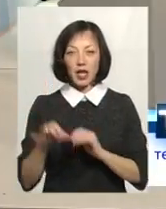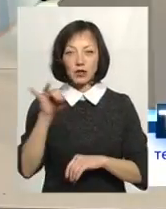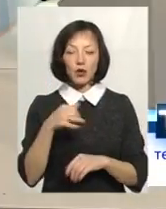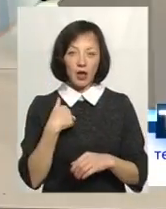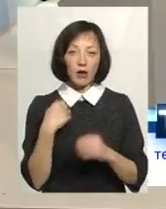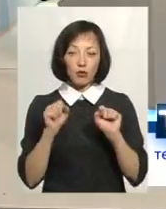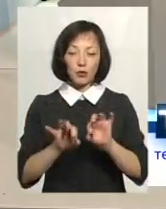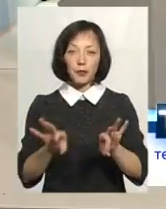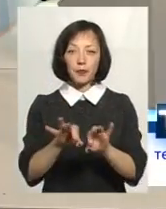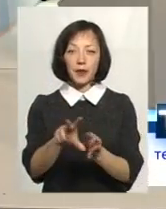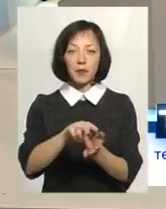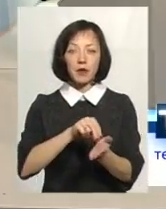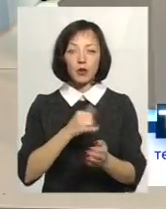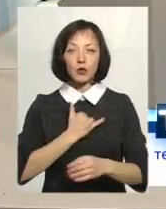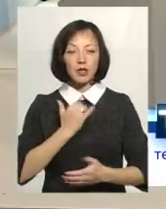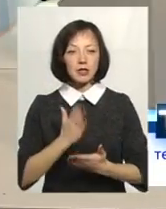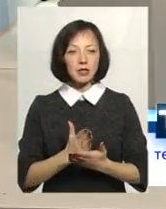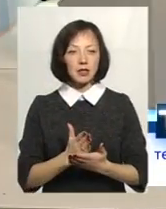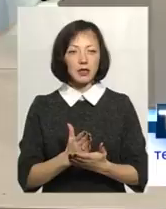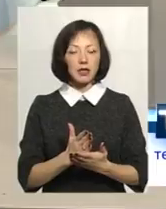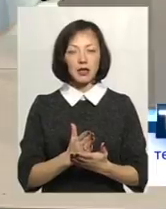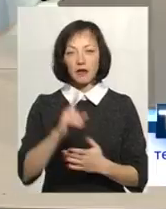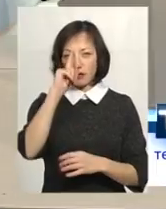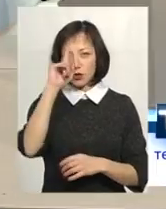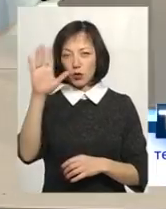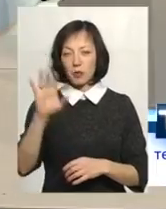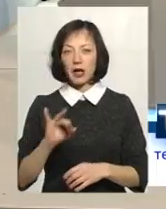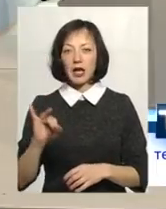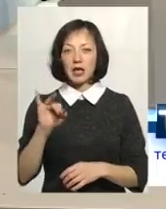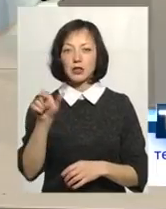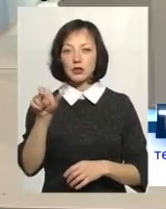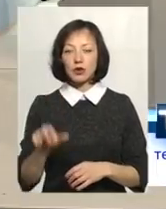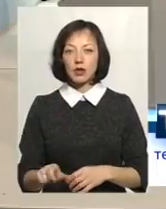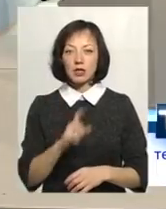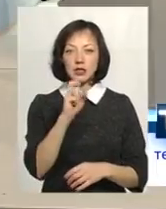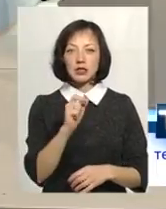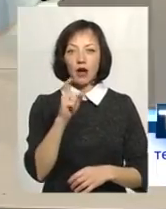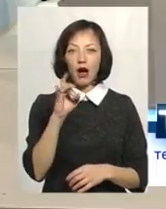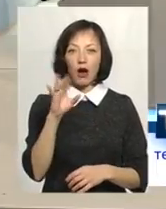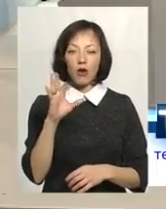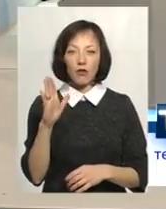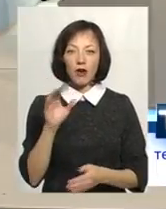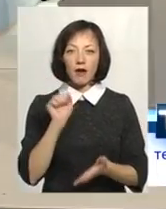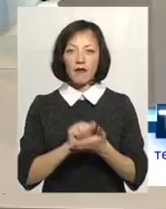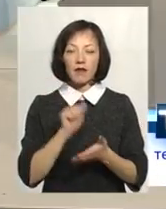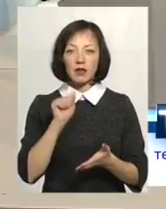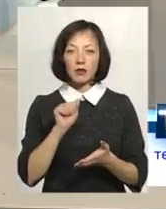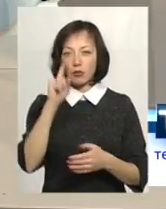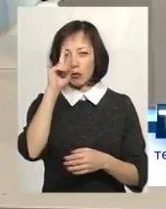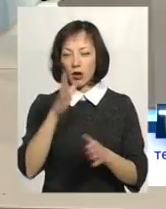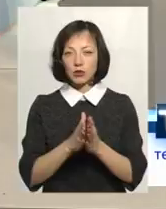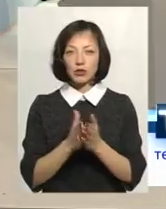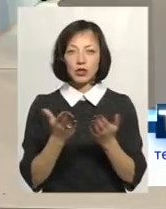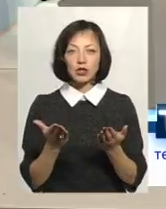можу навести приклад. У нас є дуже відомий такий історик Володимир Захарєв, який видав популярнішу